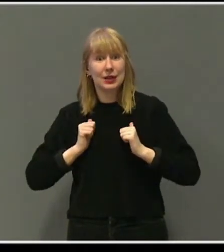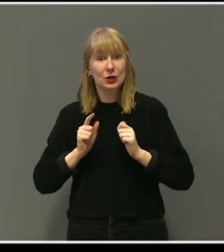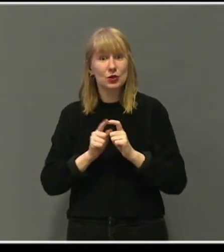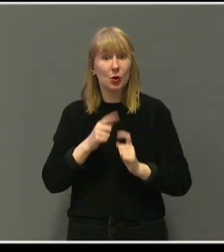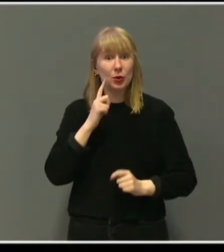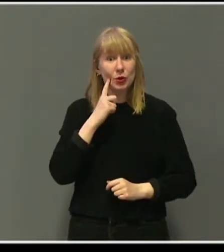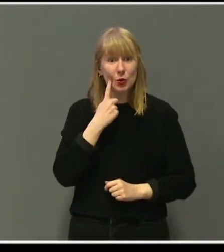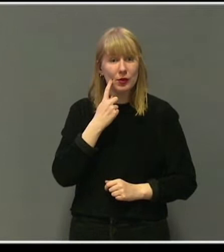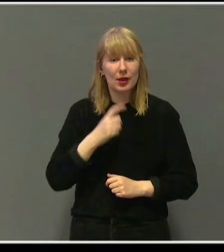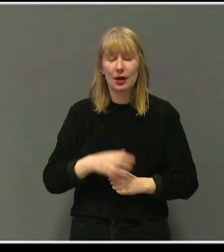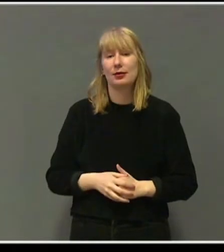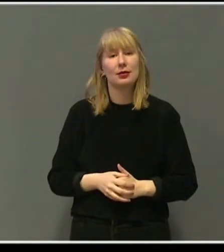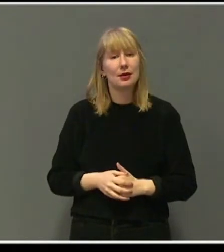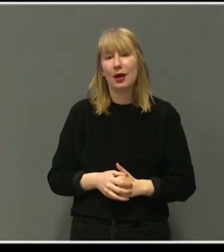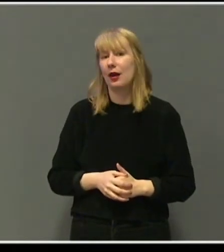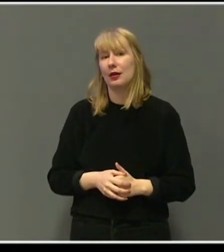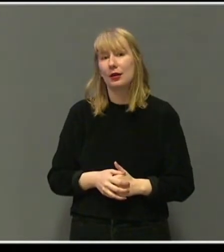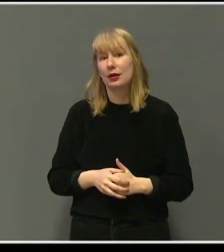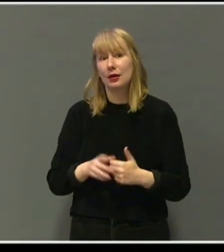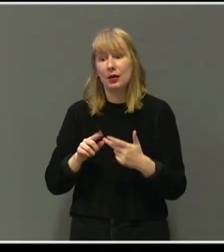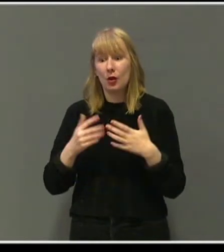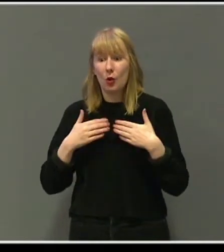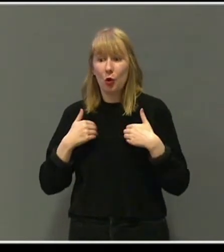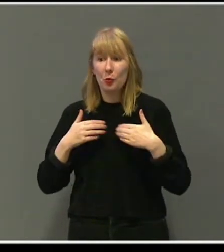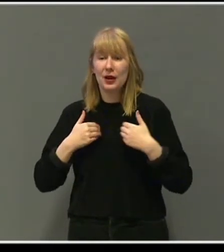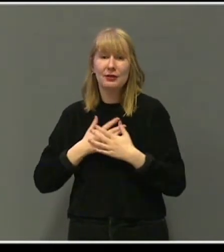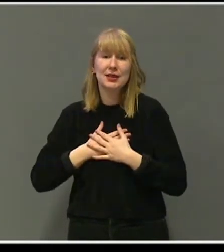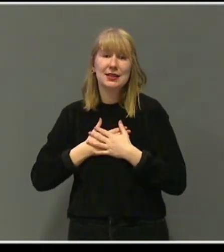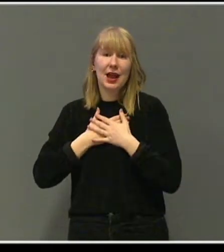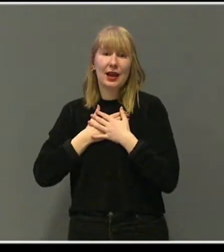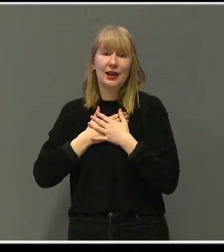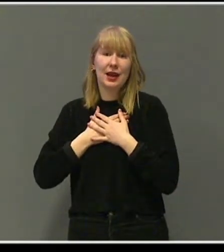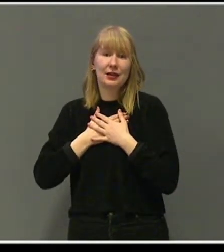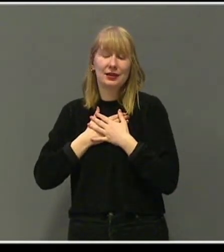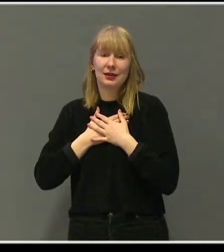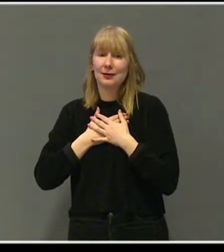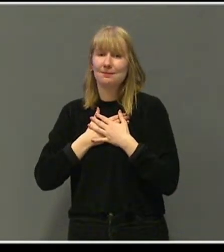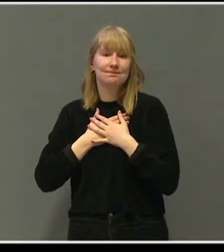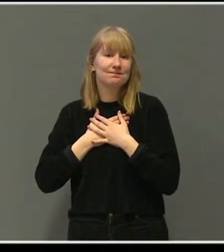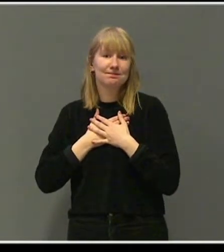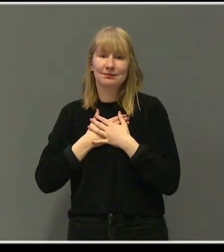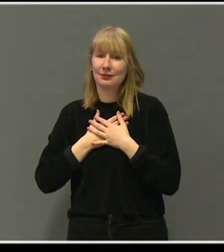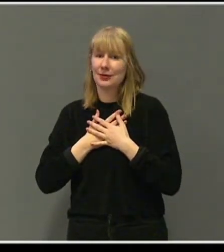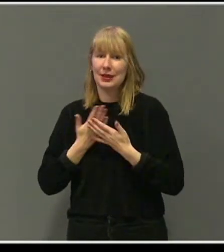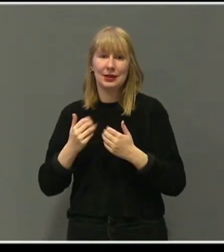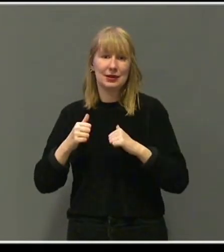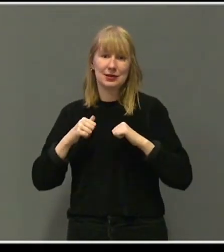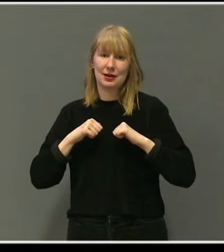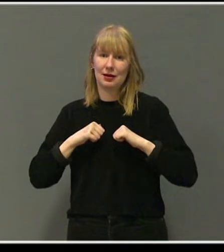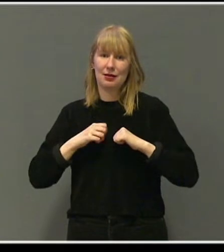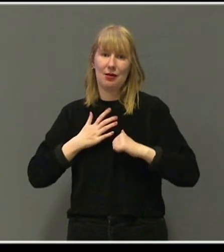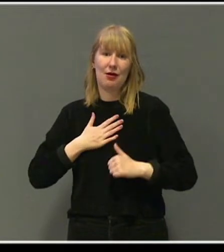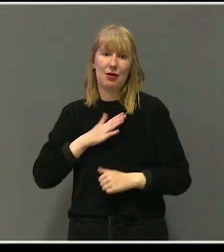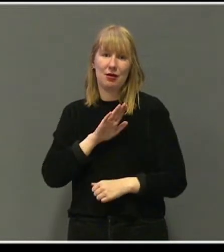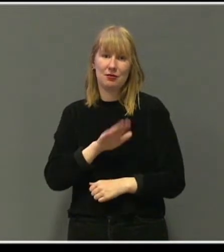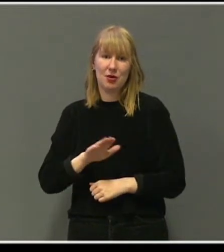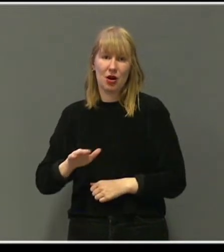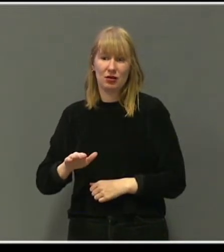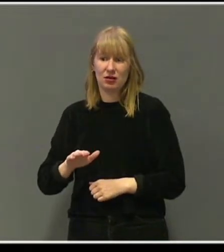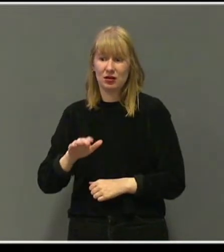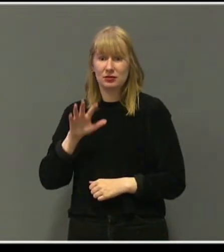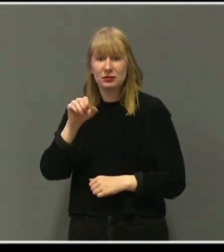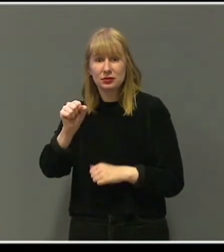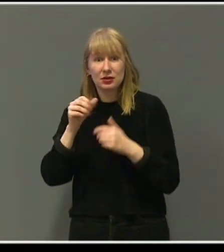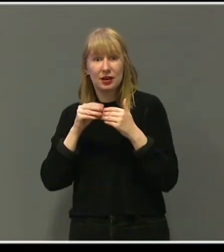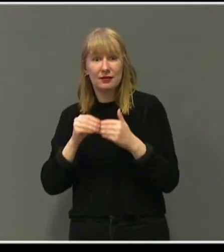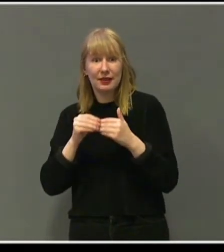Trude gjorde. Han ville ikke kunne oppleve kjærlighet. Han ville ikke kunne få barn. Han ville ikke få venner.